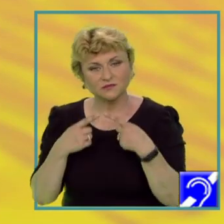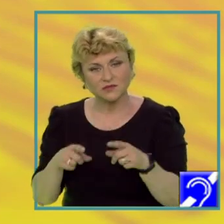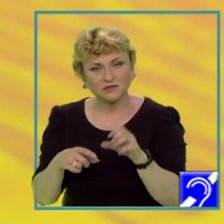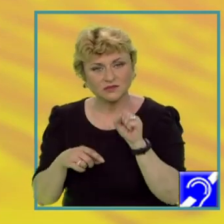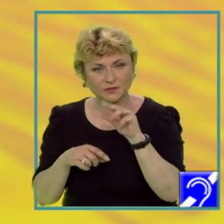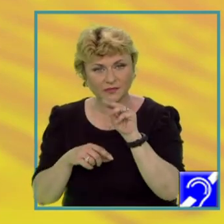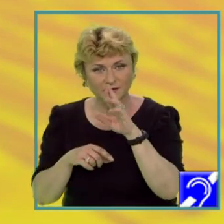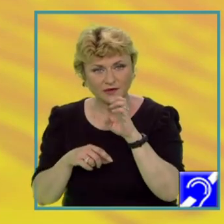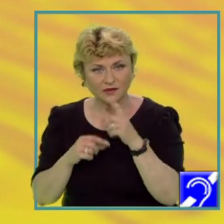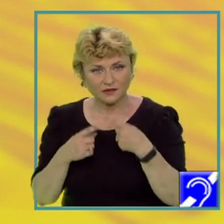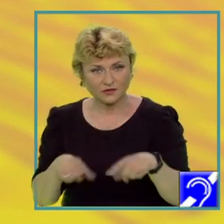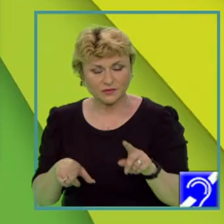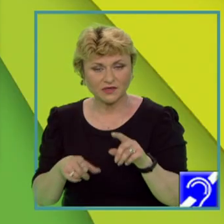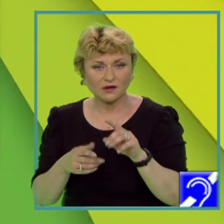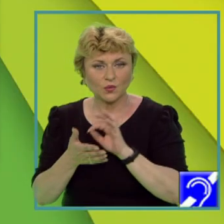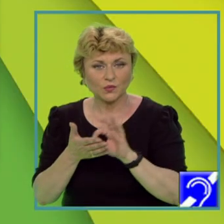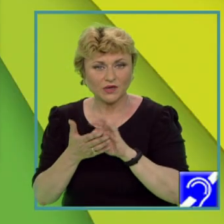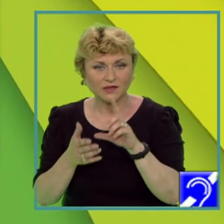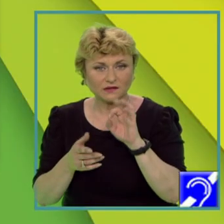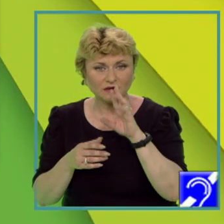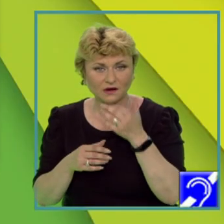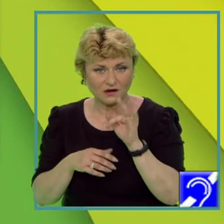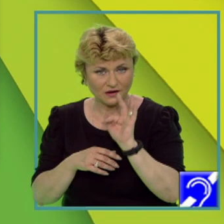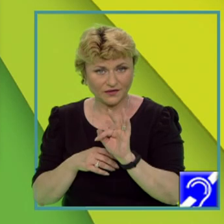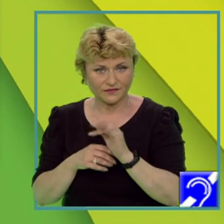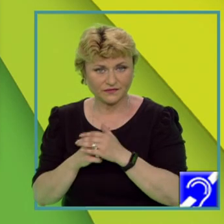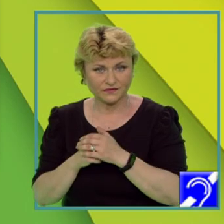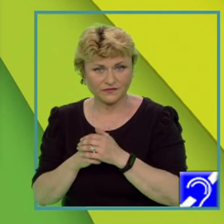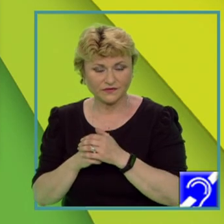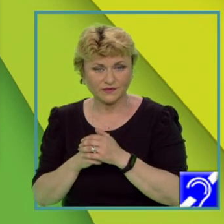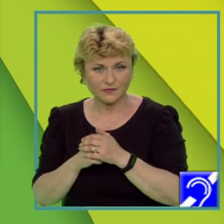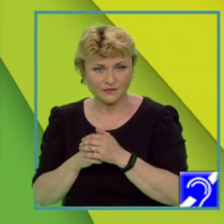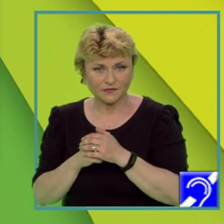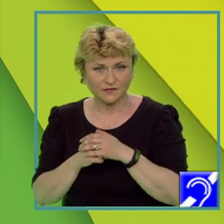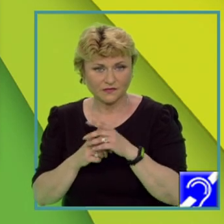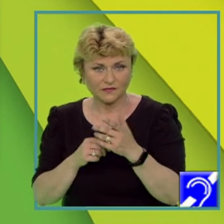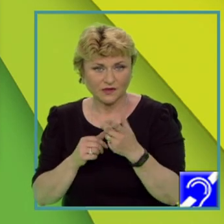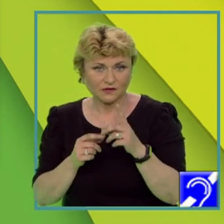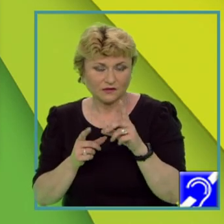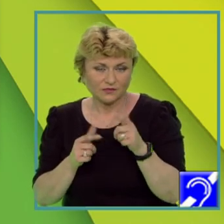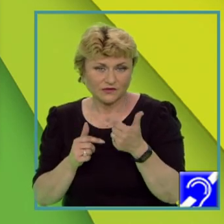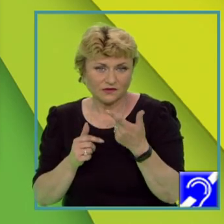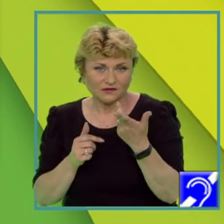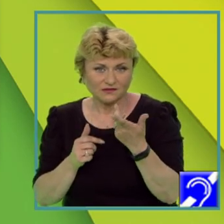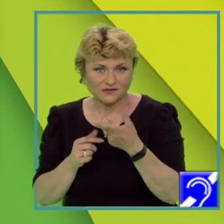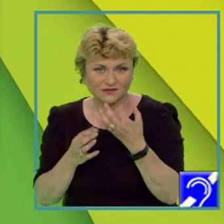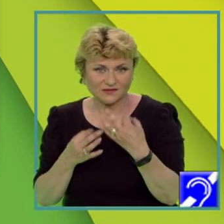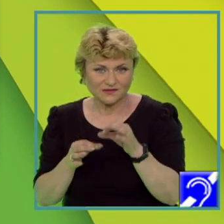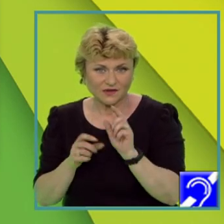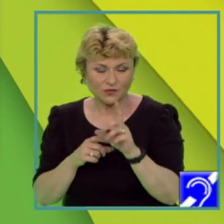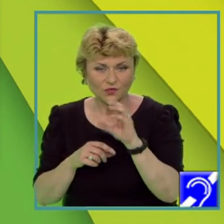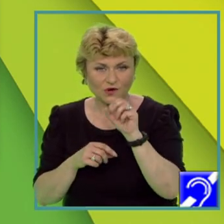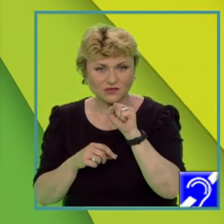de unitate anotată cu litera F, care s-a format prin mișcări orogenetice de cutare și încrețire a scoarței.